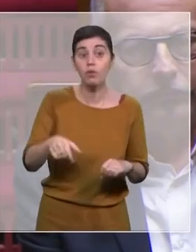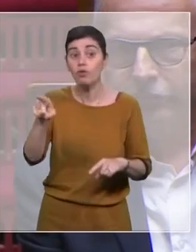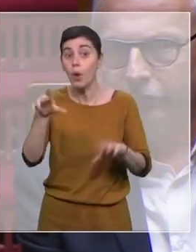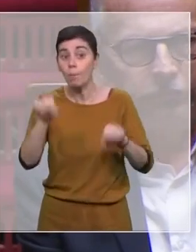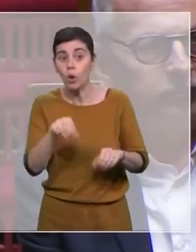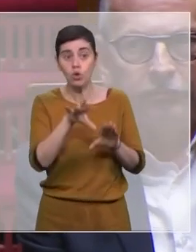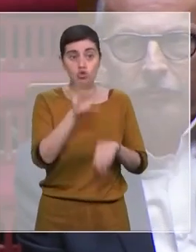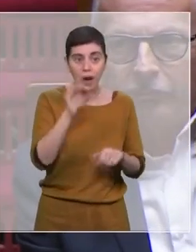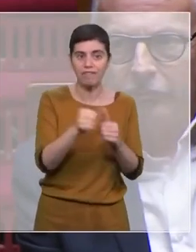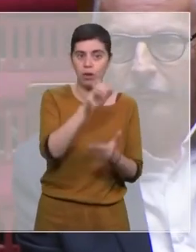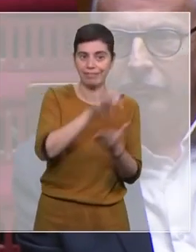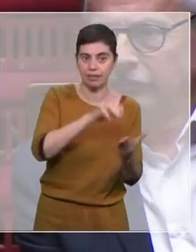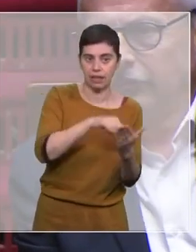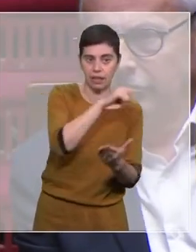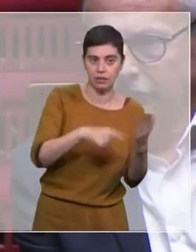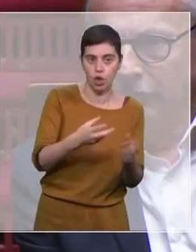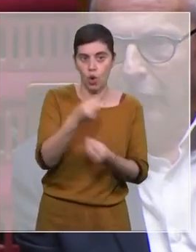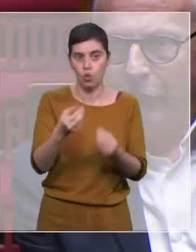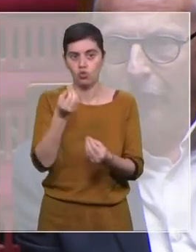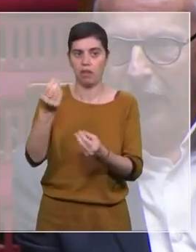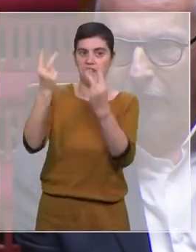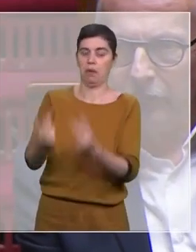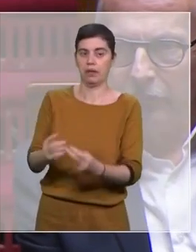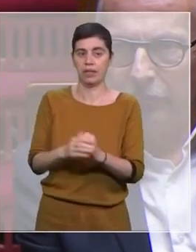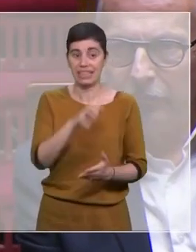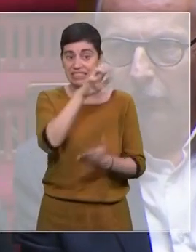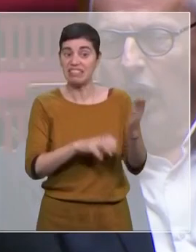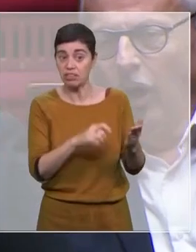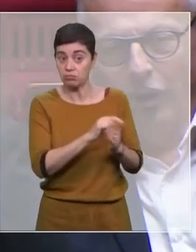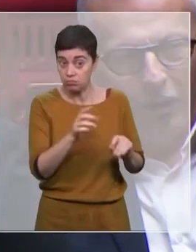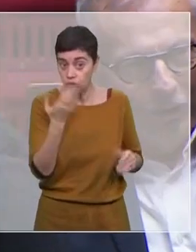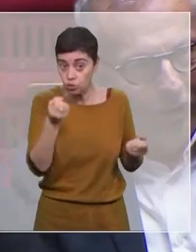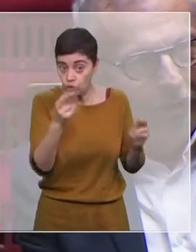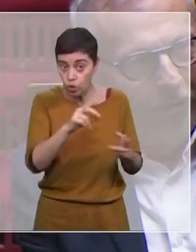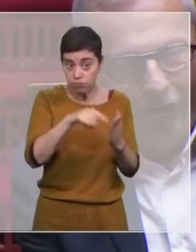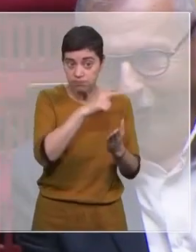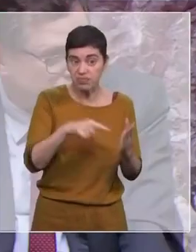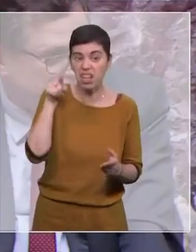Première Ministre, entre le retrait du texte ou le déshonneur. Il n'y aura pas de texte et vous aurez le déshonneur. Merci.